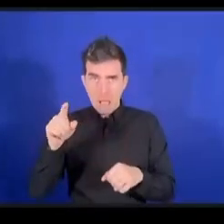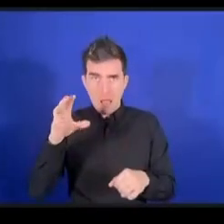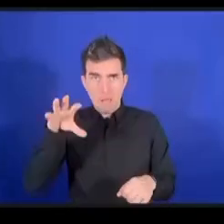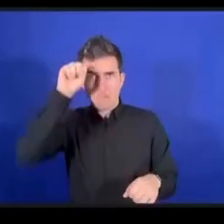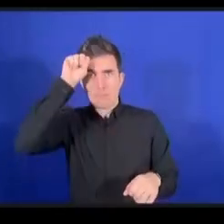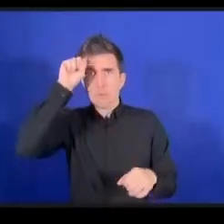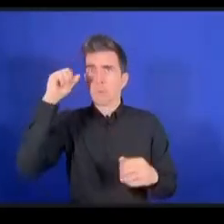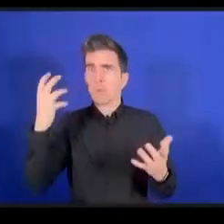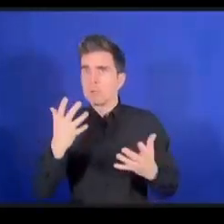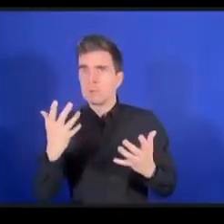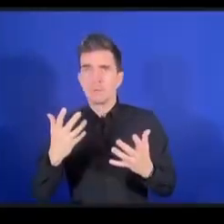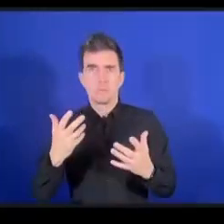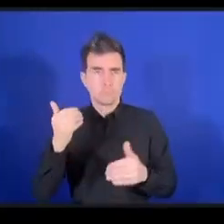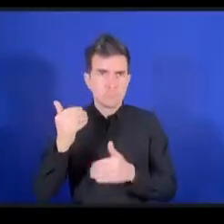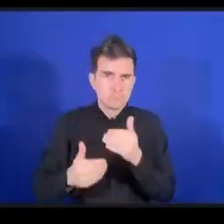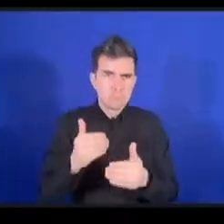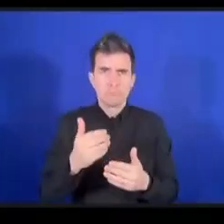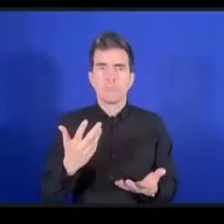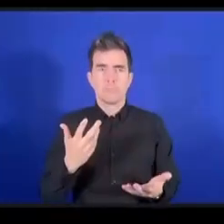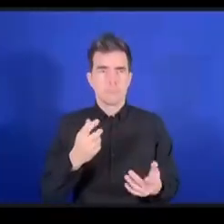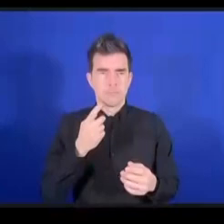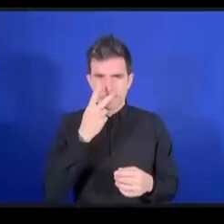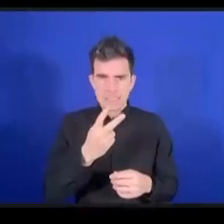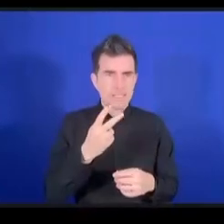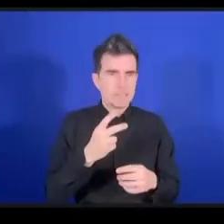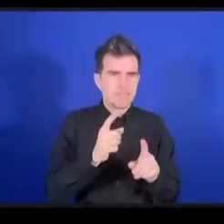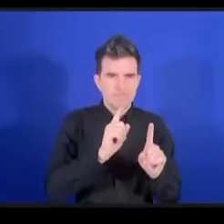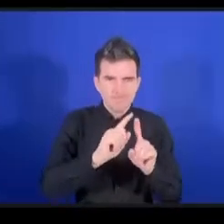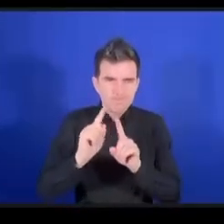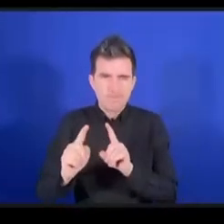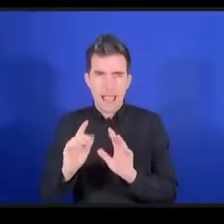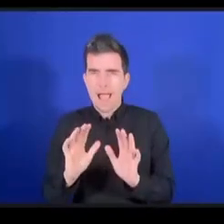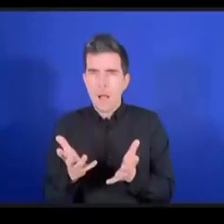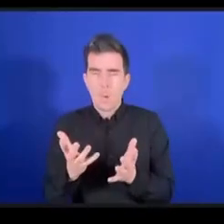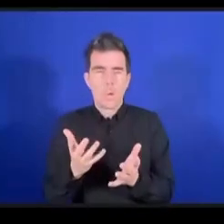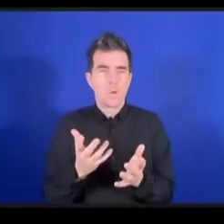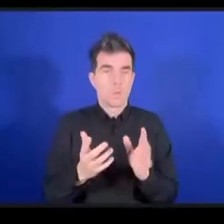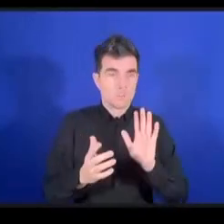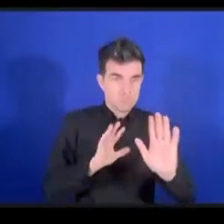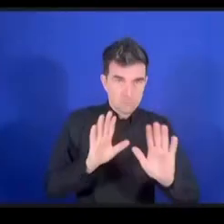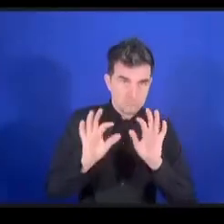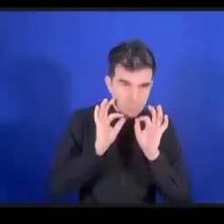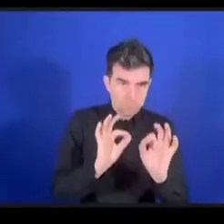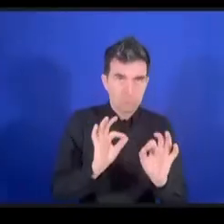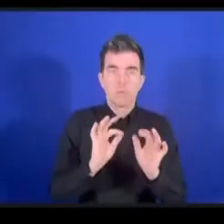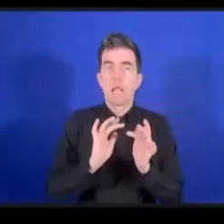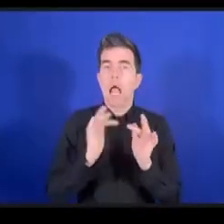الحواجز الموجودة في الانترنت وأيضا